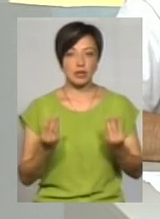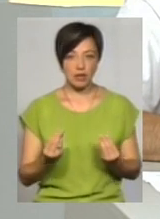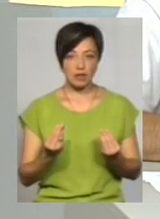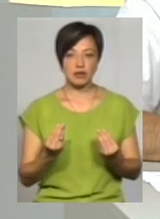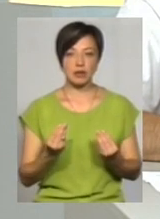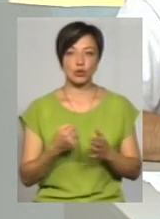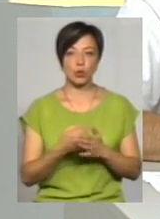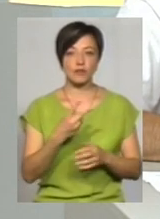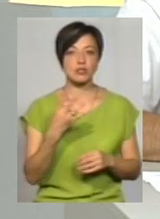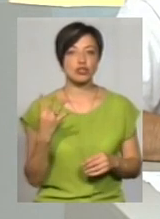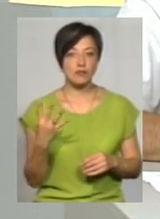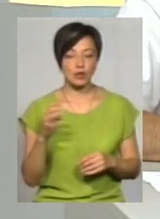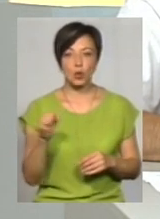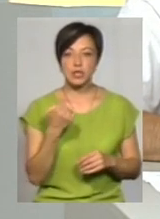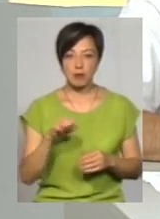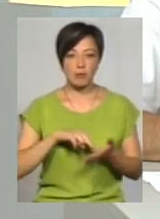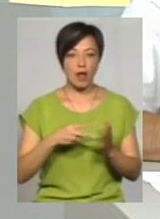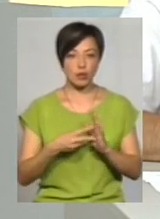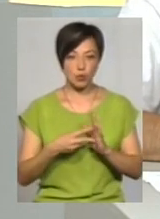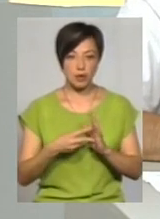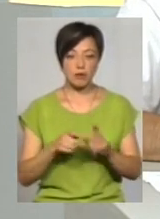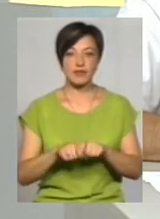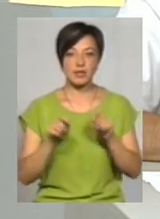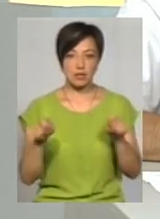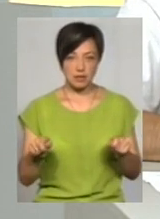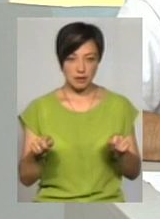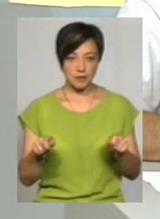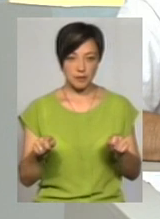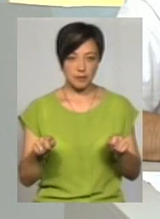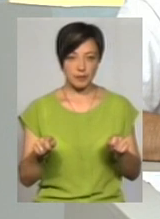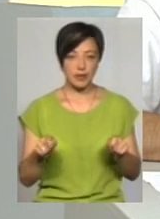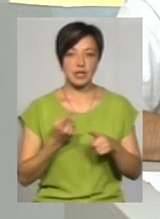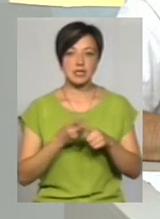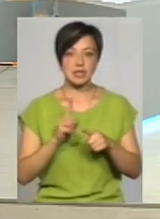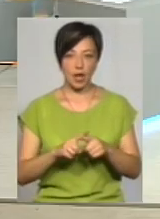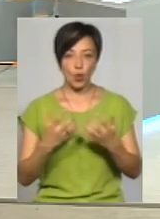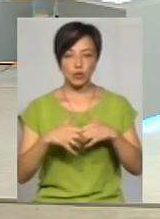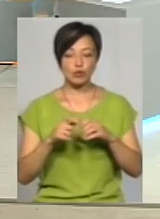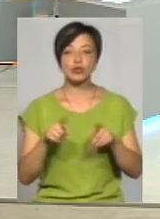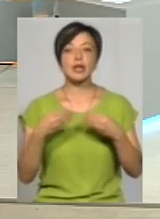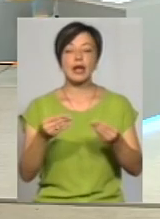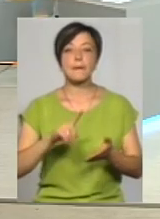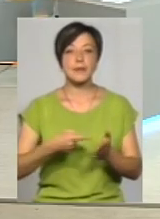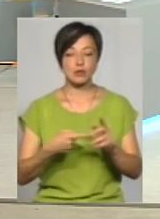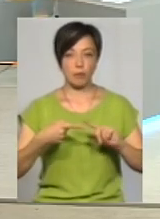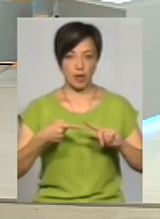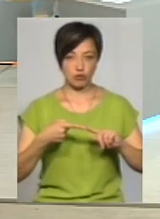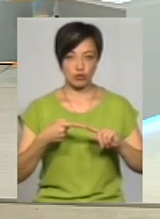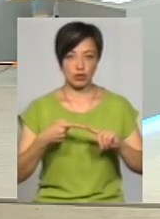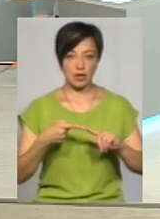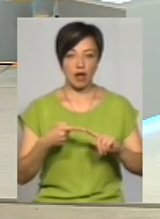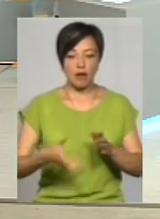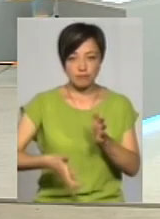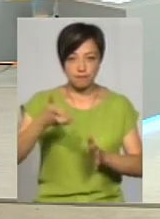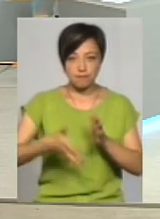до 24 серпня плануємо відкриття цієї газотурбіної установки. Що воно дає місто? По-перше, забираючи